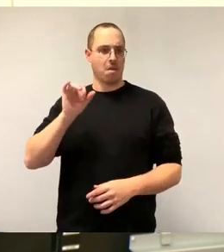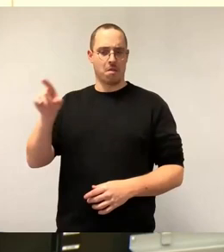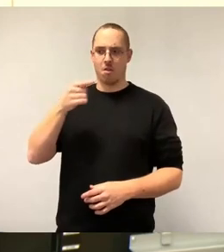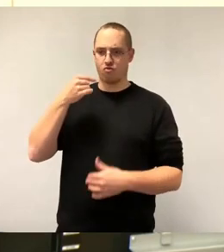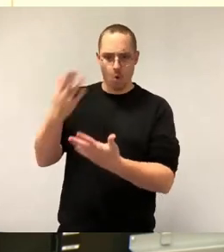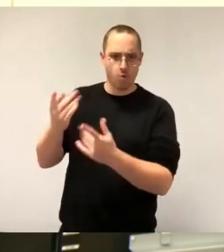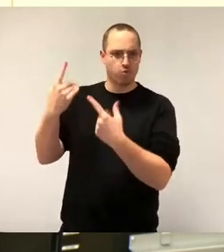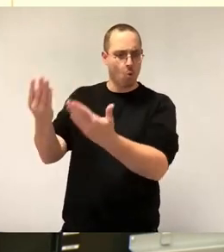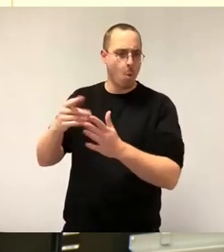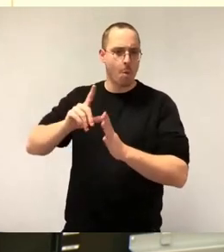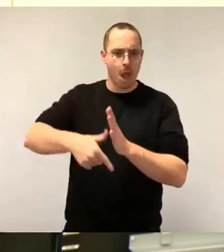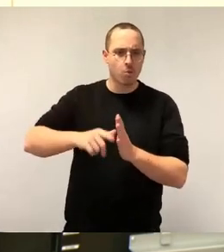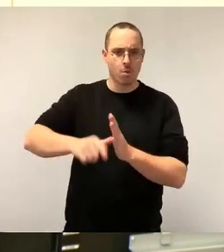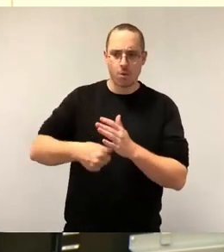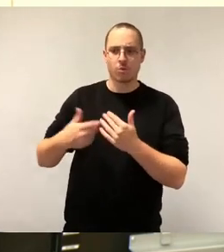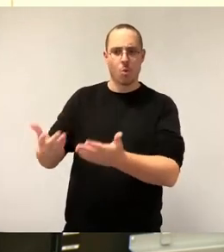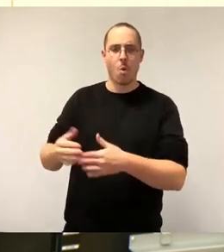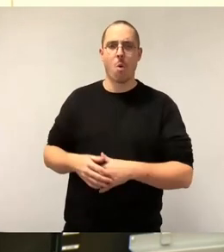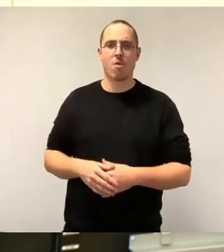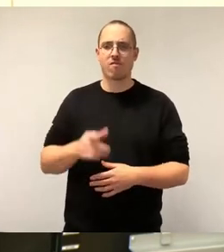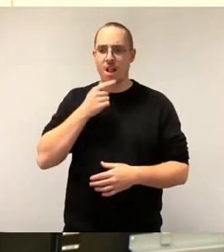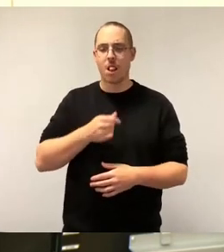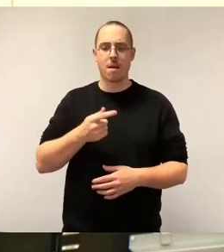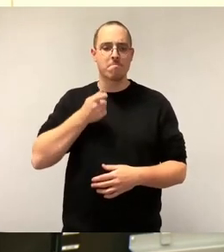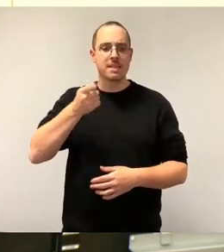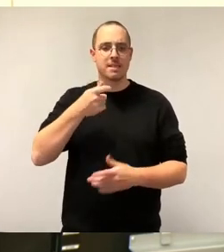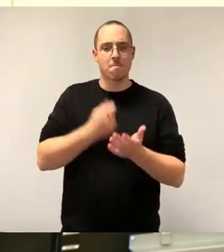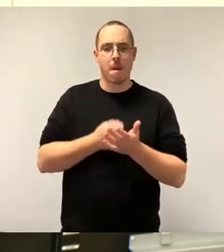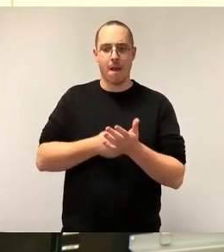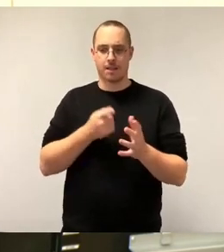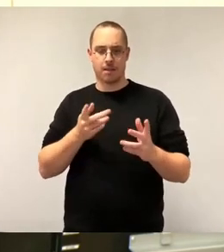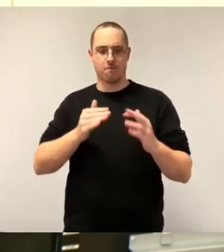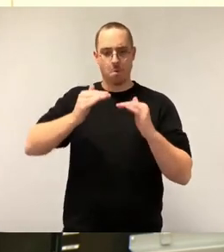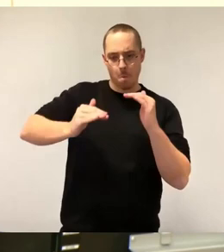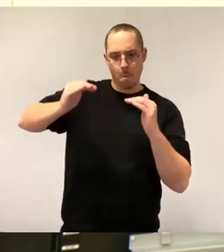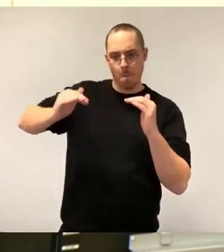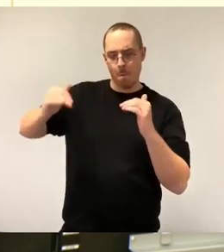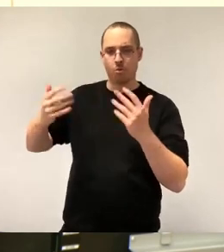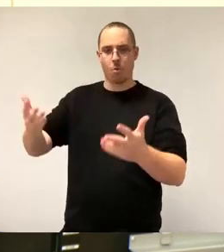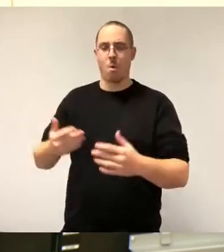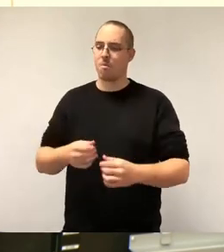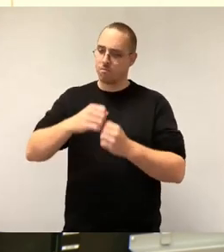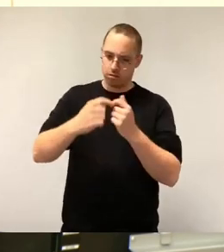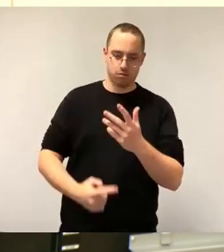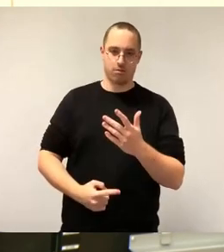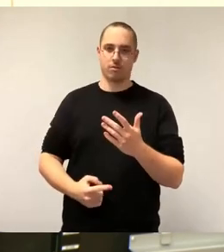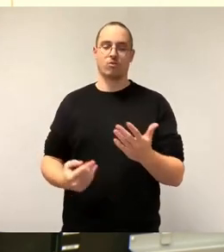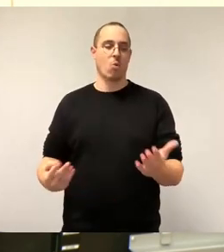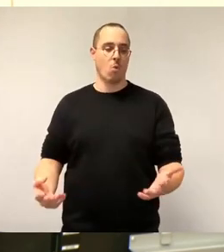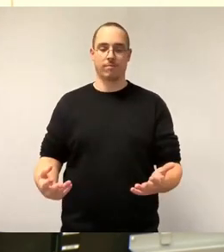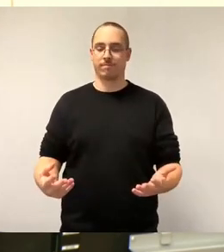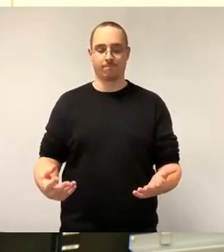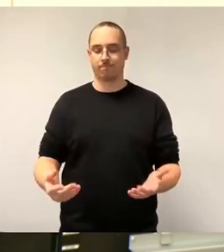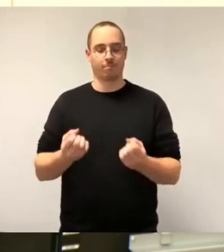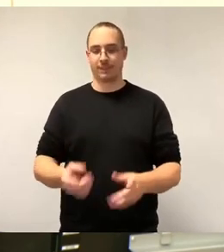werden, der die Mietpreise in Dresden beeinflusst und, und, und. Alles das ist natürlich nicht eingetreten. Die